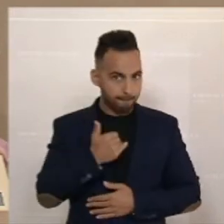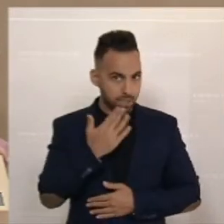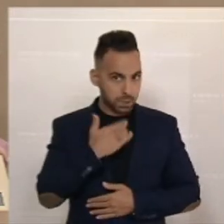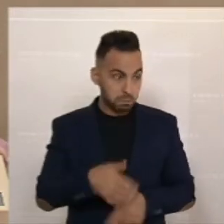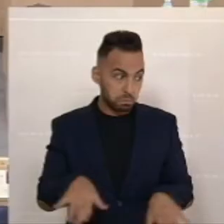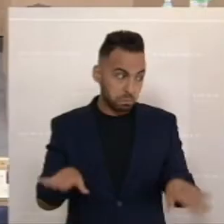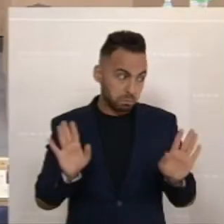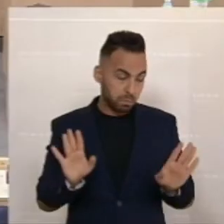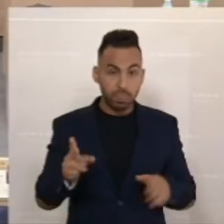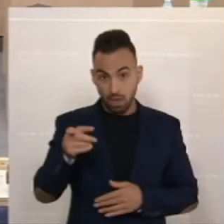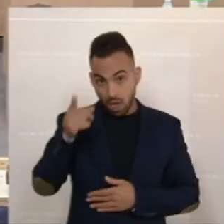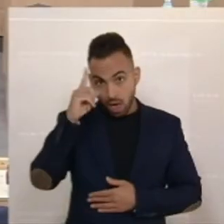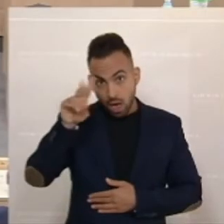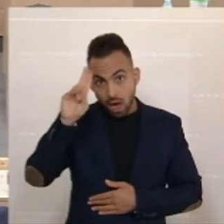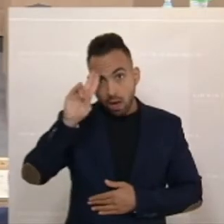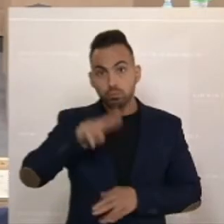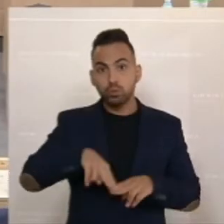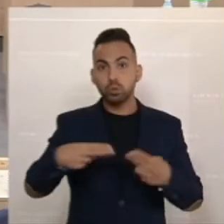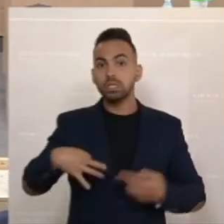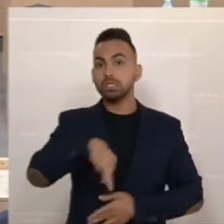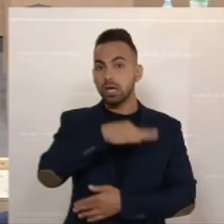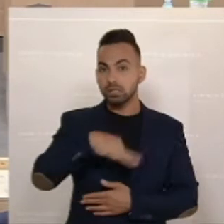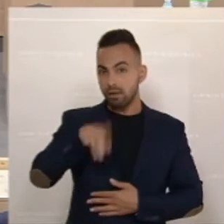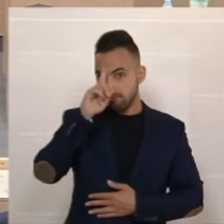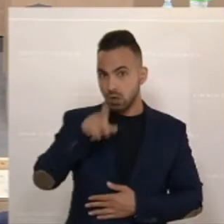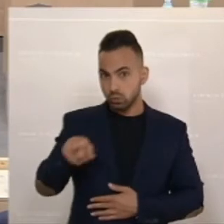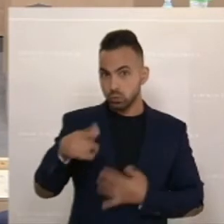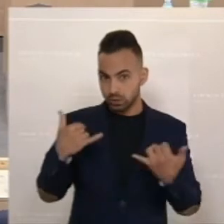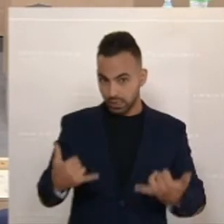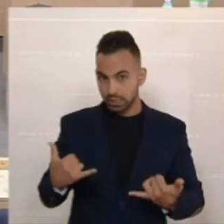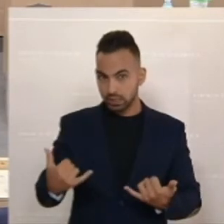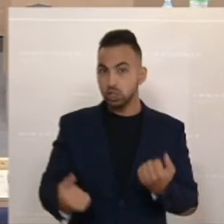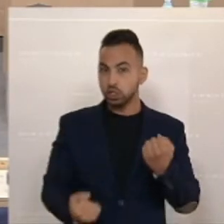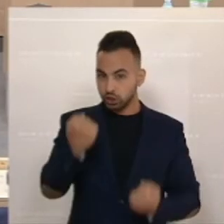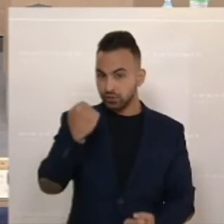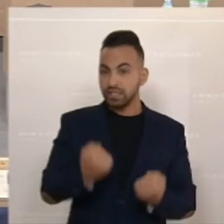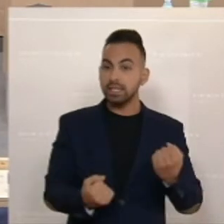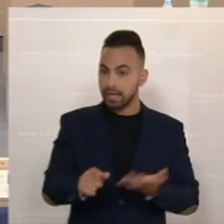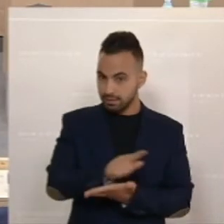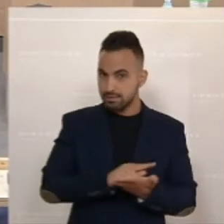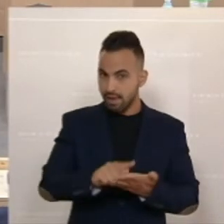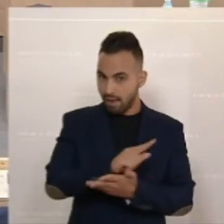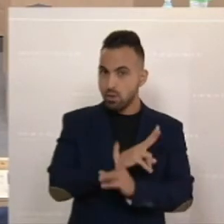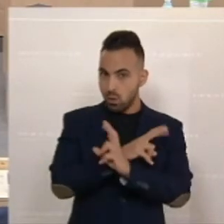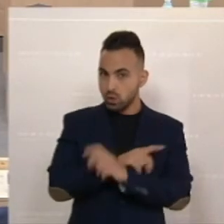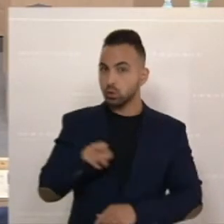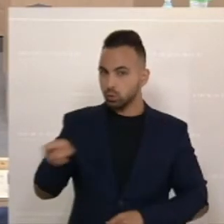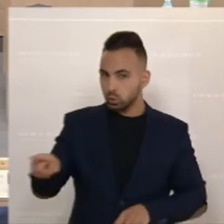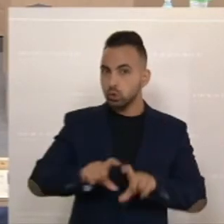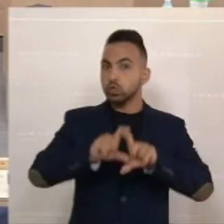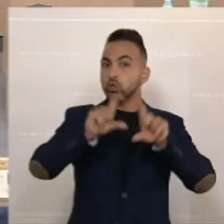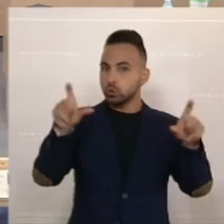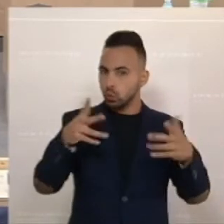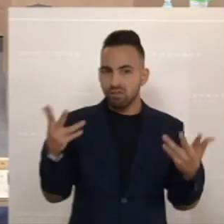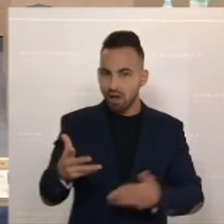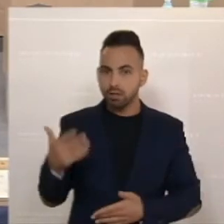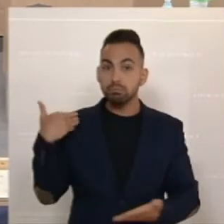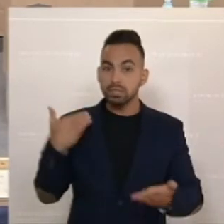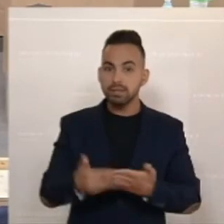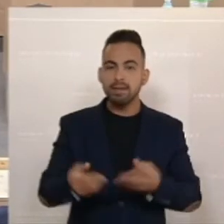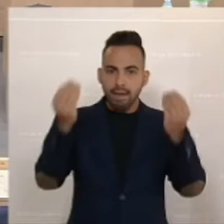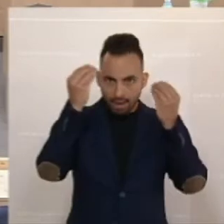Sie, was Sie den Österreicherinnen und Österreicher in dieser schwierigen Zeit von Anfang an schuldig geblieben sind? Ehrlichkeit.